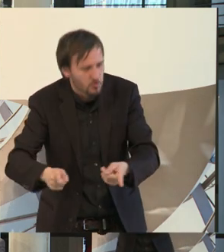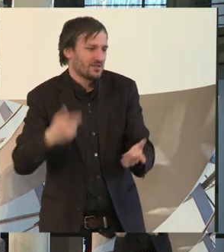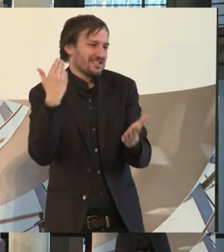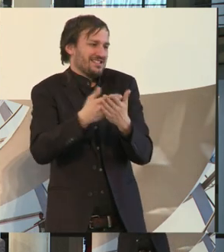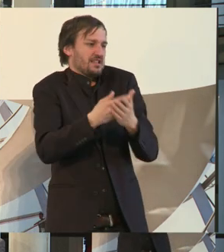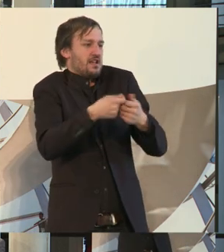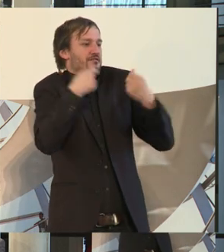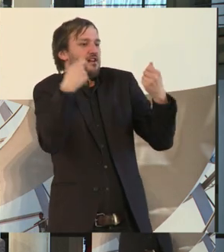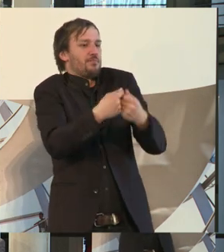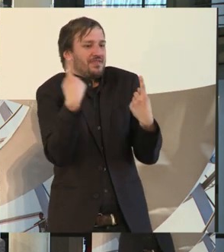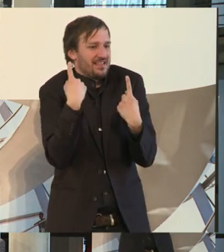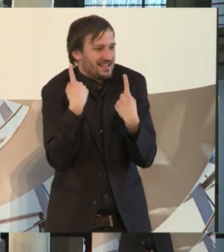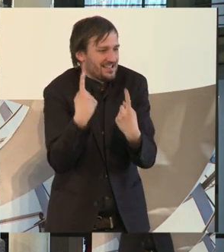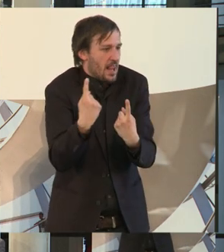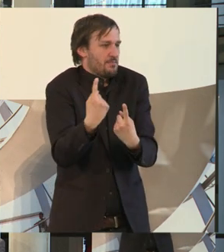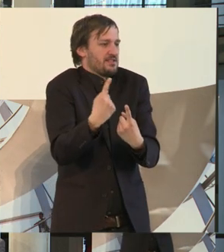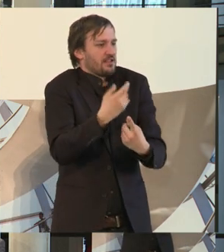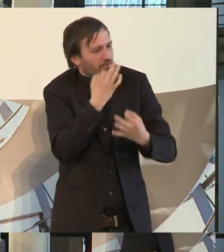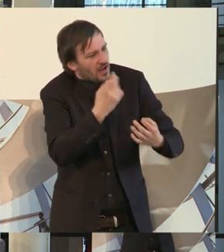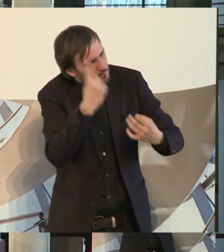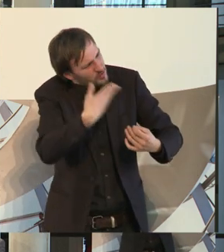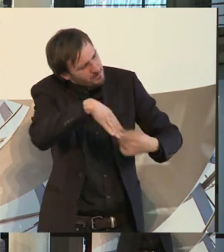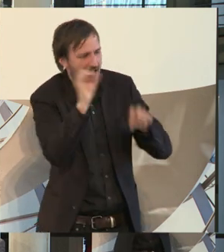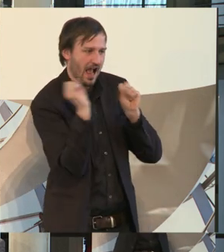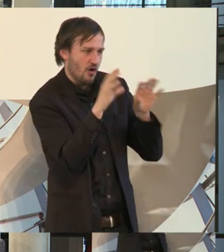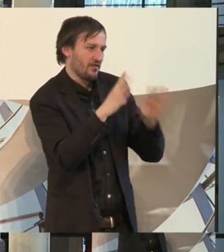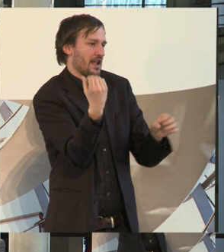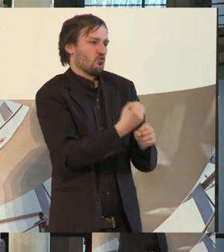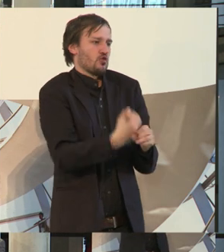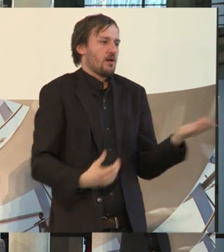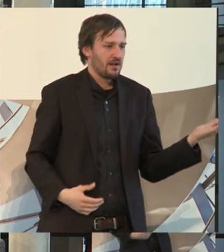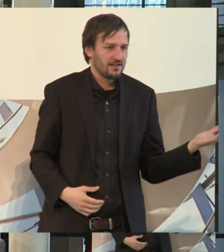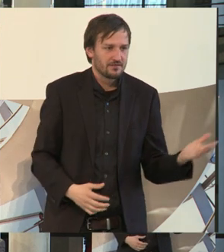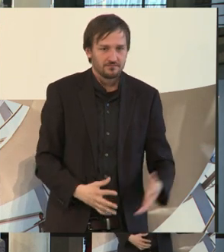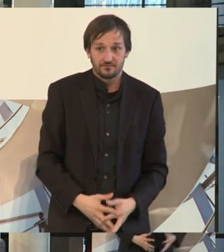die Verbände selbst gefragt, da noch viel, viel stärker Aufklärungsarbeit zu leisten in den Unternehmen.